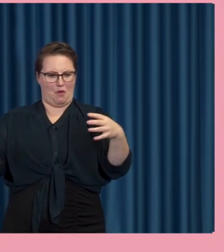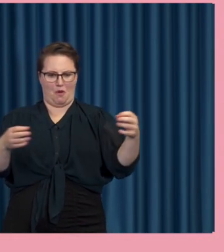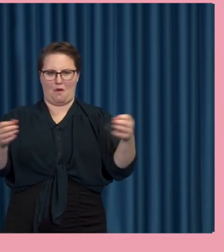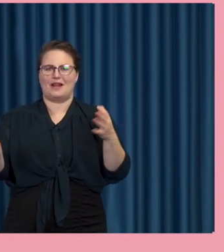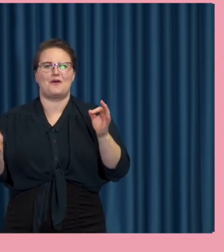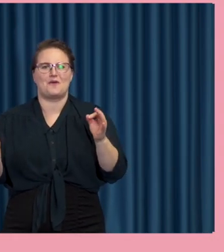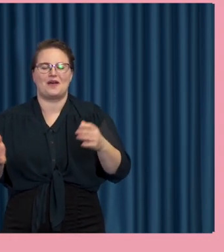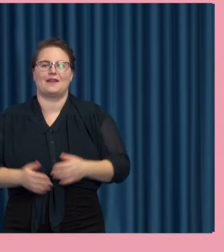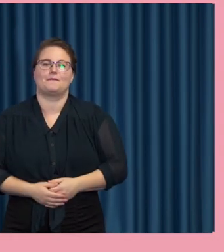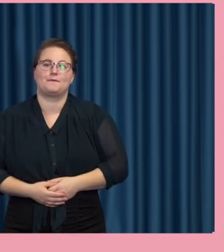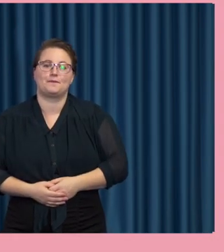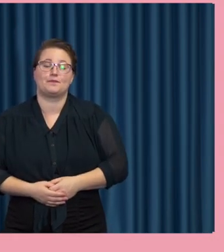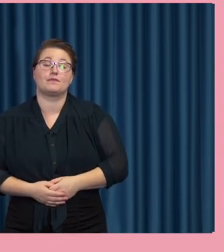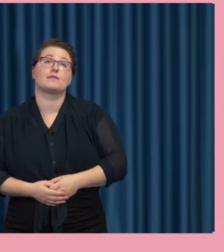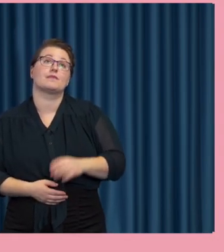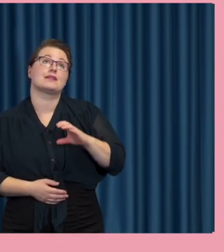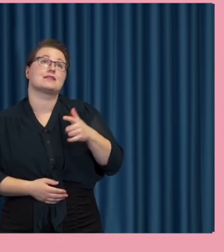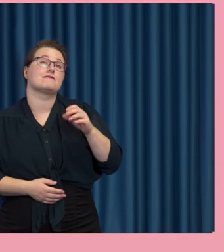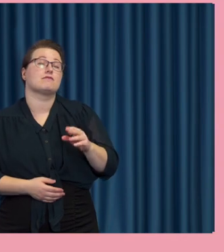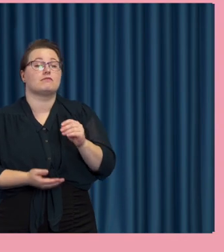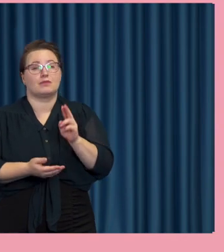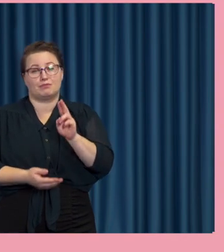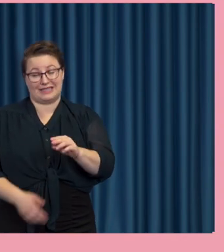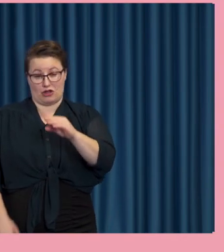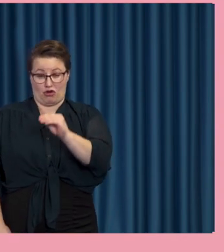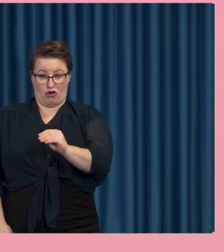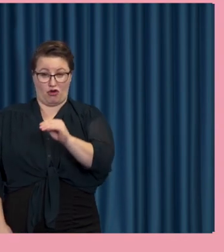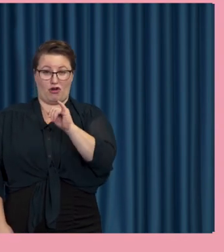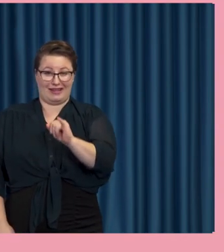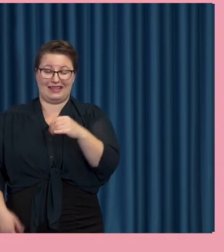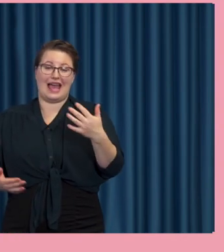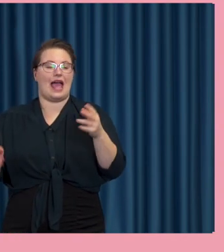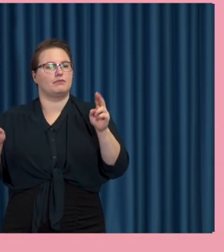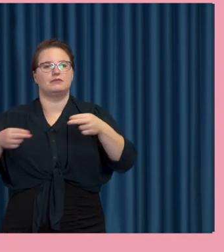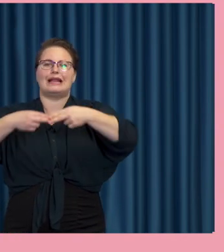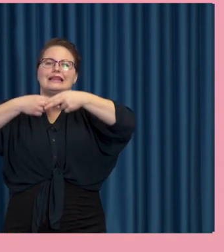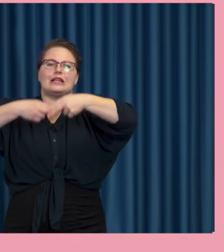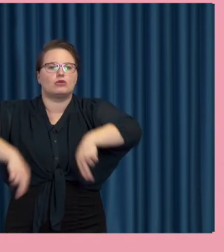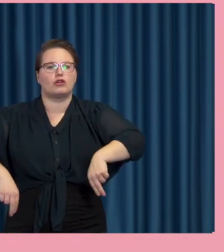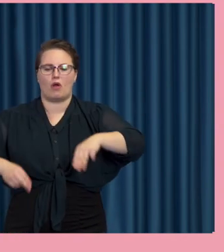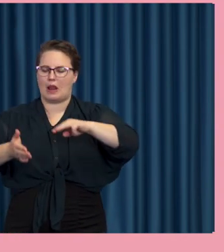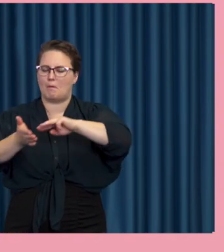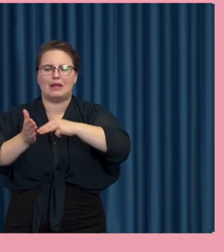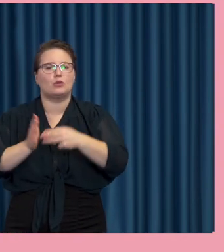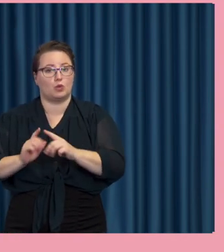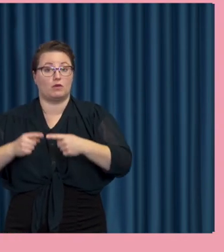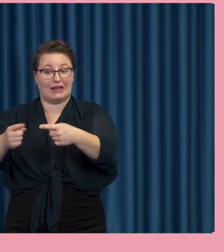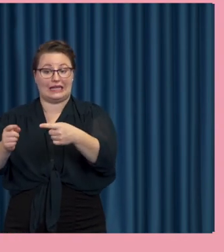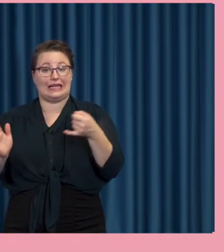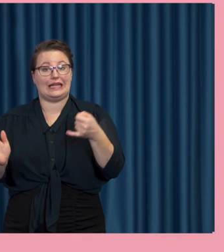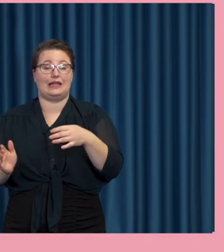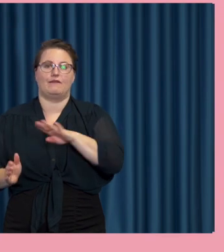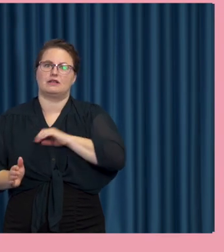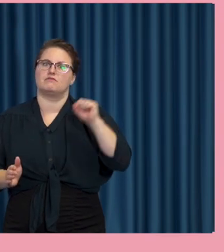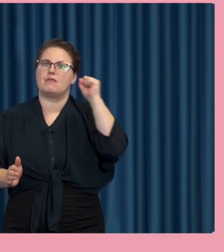vi ska tänka till. AI, det är ju som ett, i grunden, ett neutralt metodutveckling på något sätt som har väldigt stor